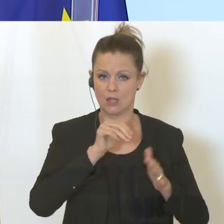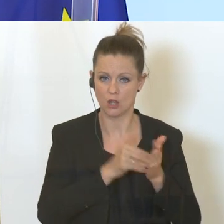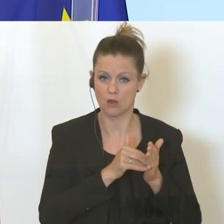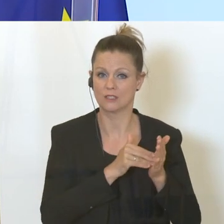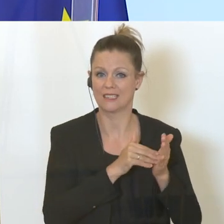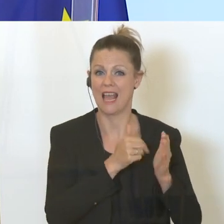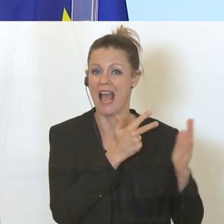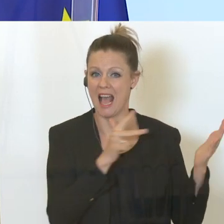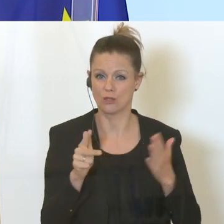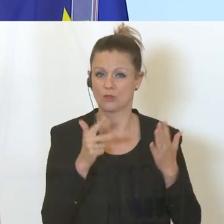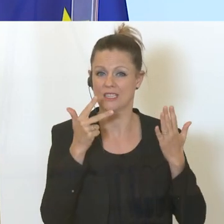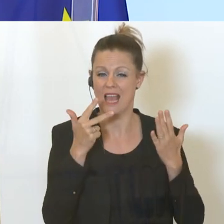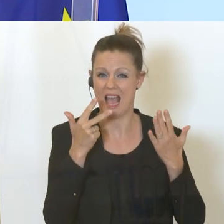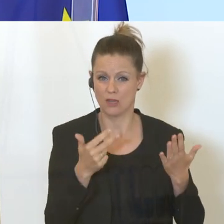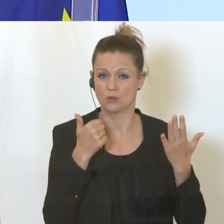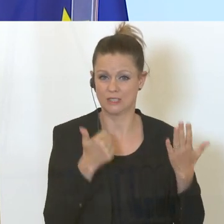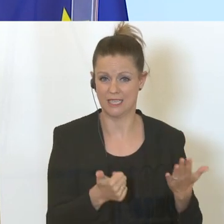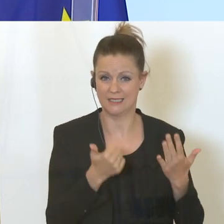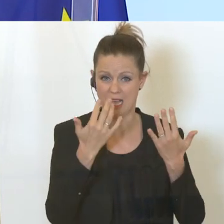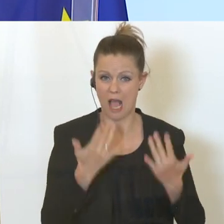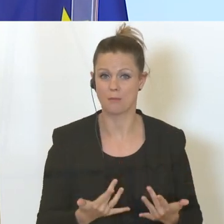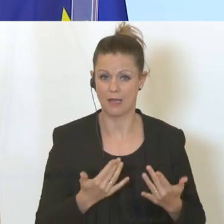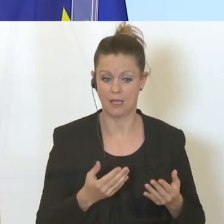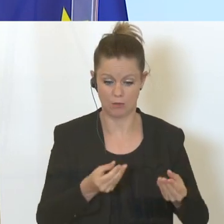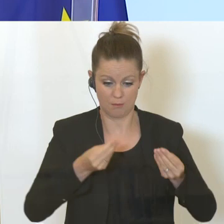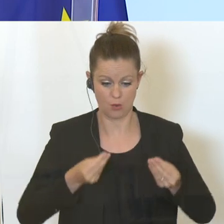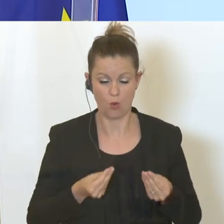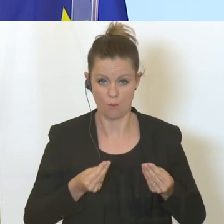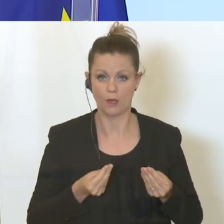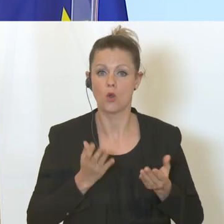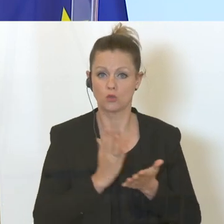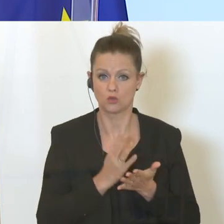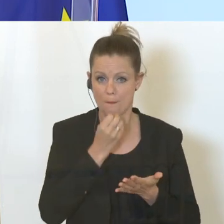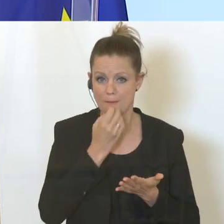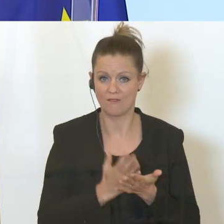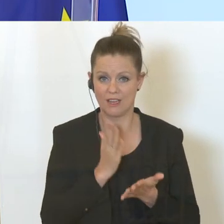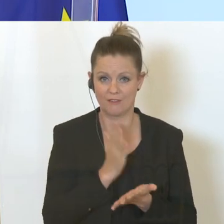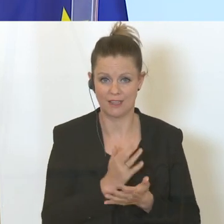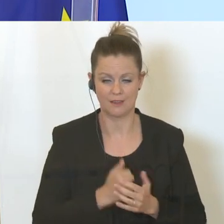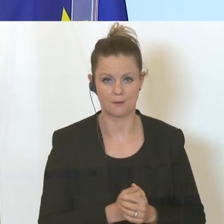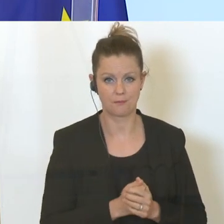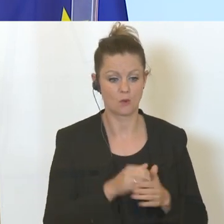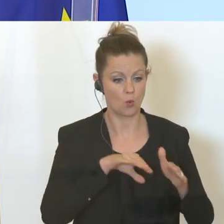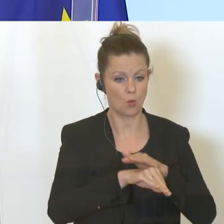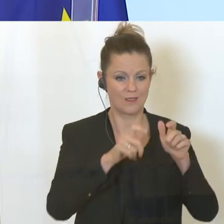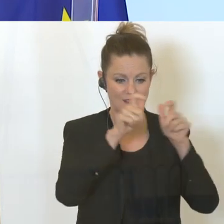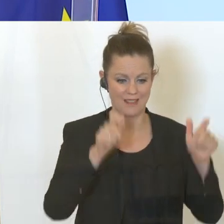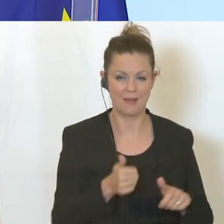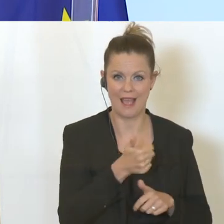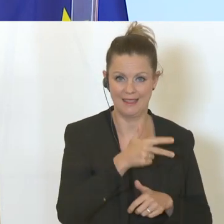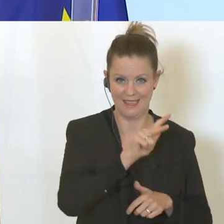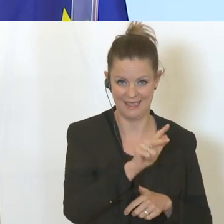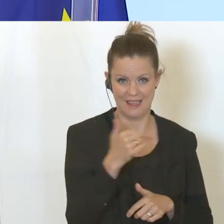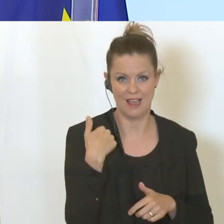Abrechnungen eingelangt und bereits bewilligt. Damit haben bereits über ein Drittel der Unternehmen, die für März